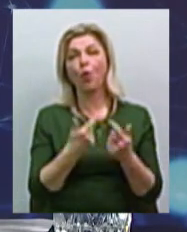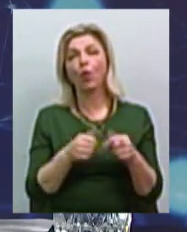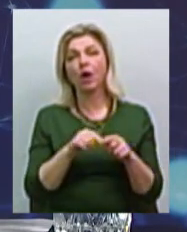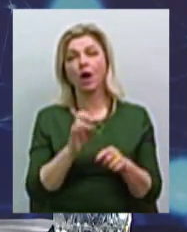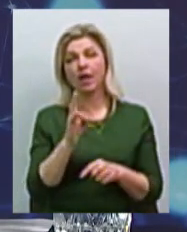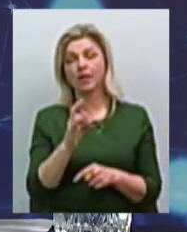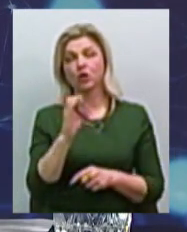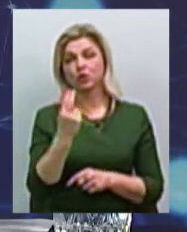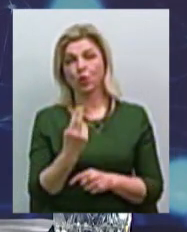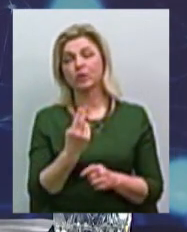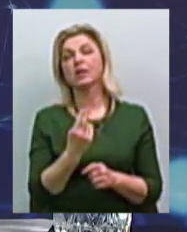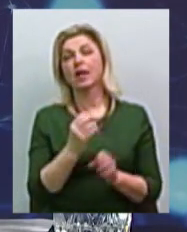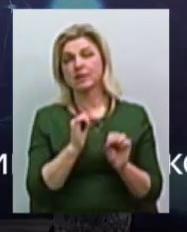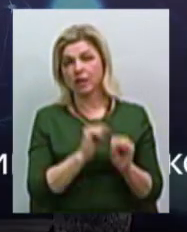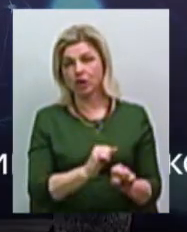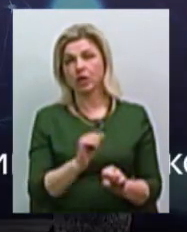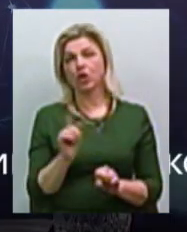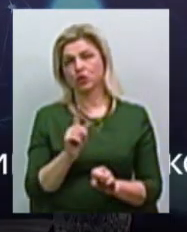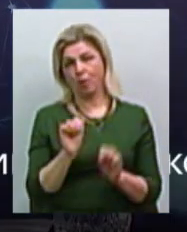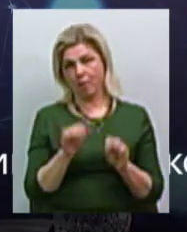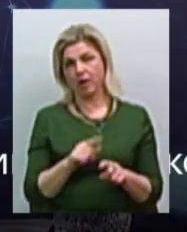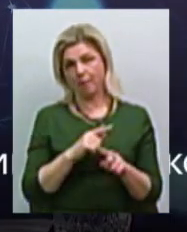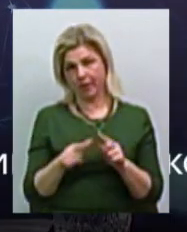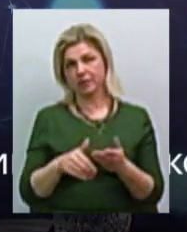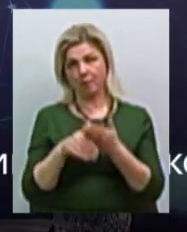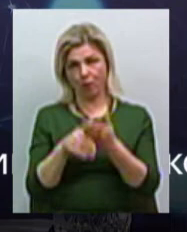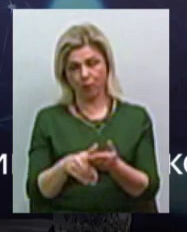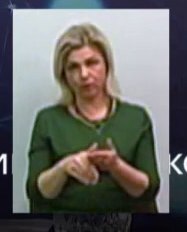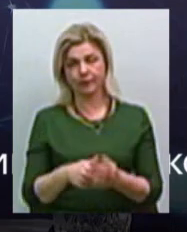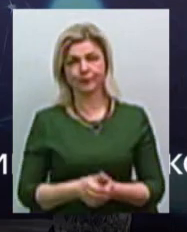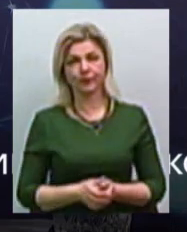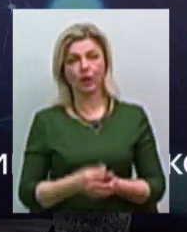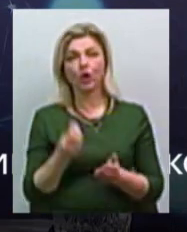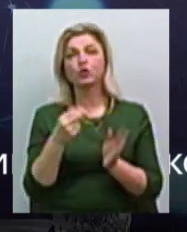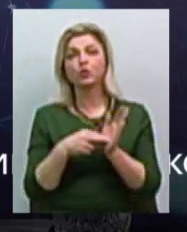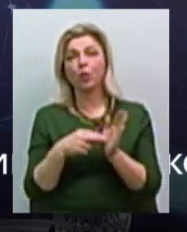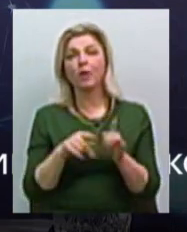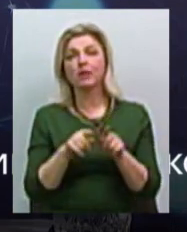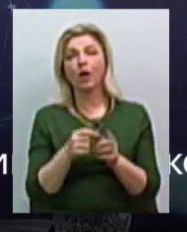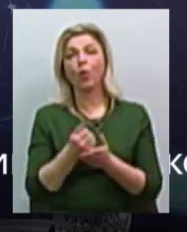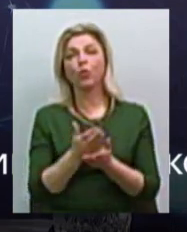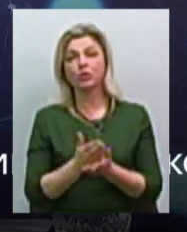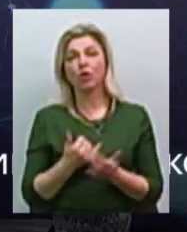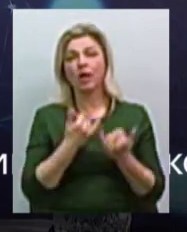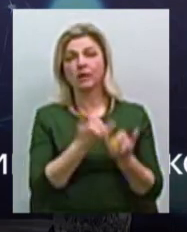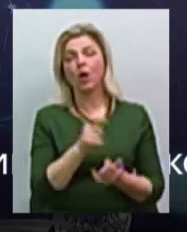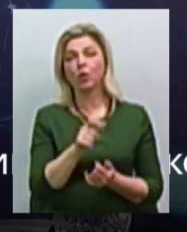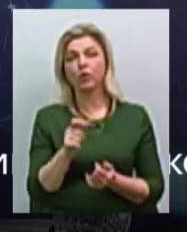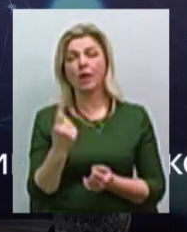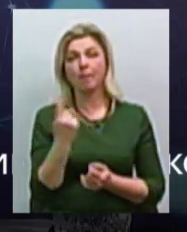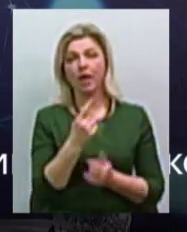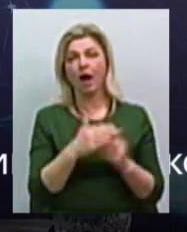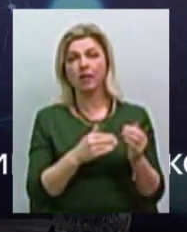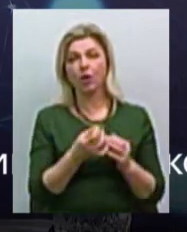вчасно зреагувати і надати вам таку можливість. Хочу сказати, що вартість такої послуги для осіб першої категории складає